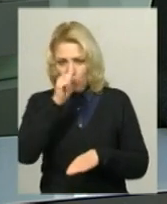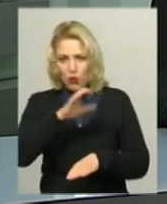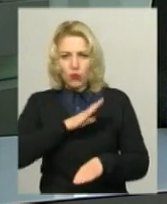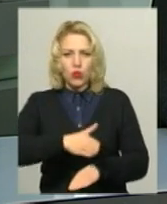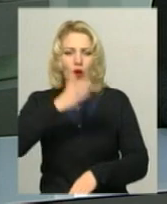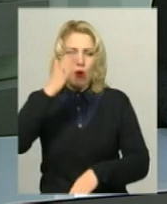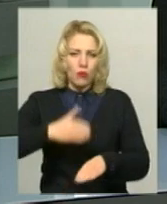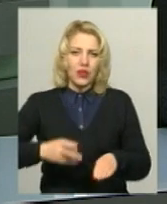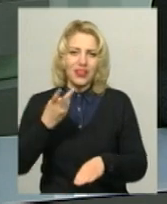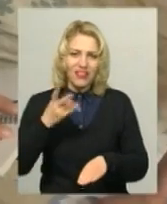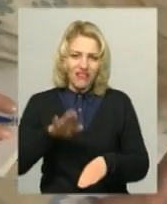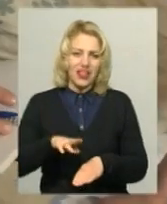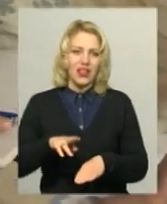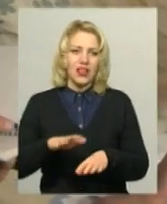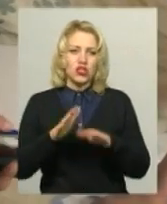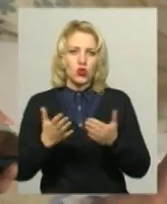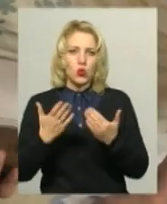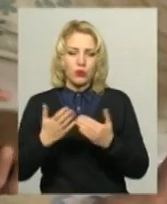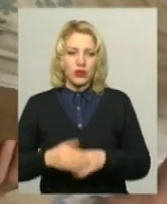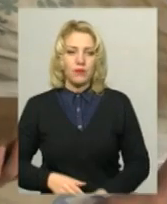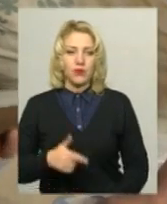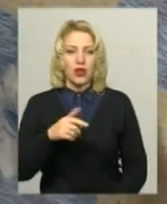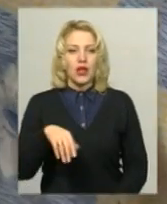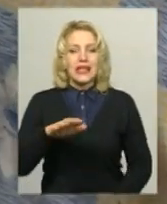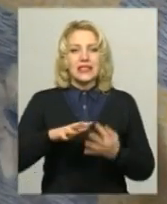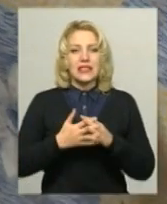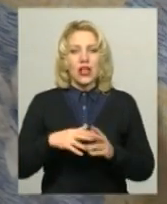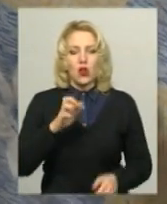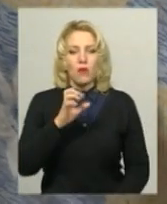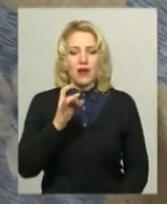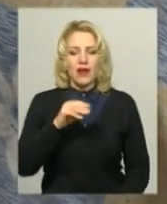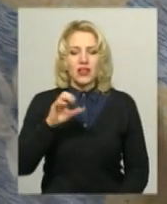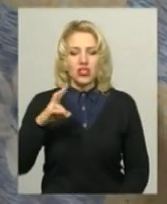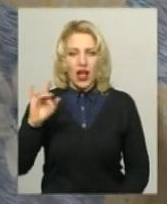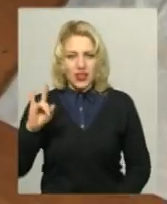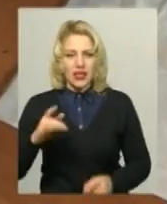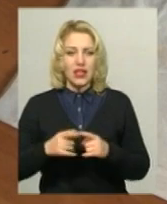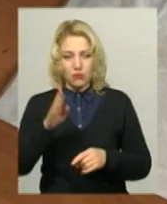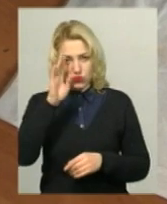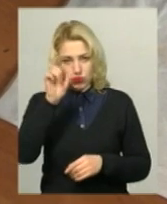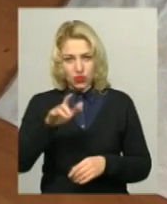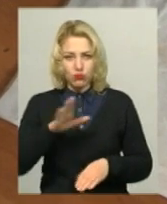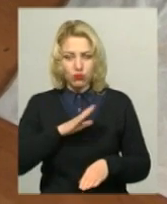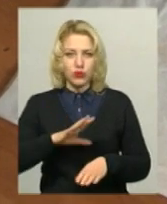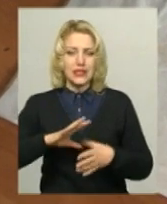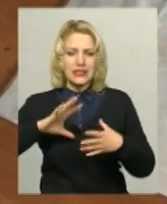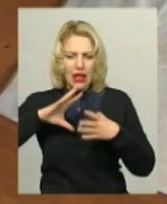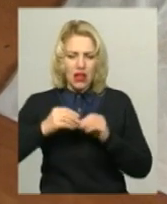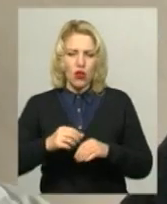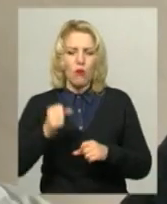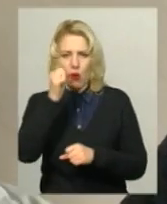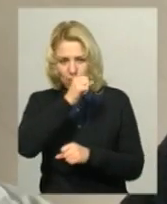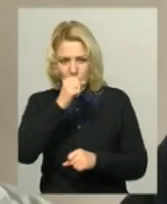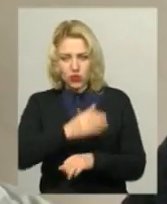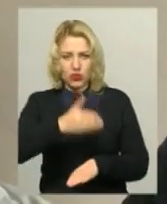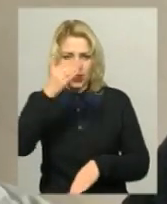обидві ступні. Олександр Дроботюку з села Бережани Теофіфельського району. Через загальне переохолодження ампутували обидві ступні.